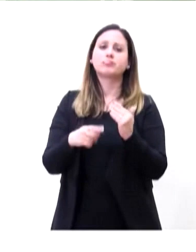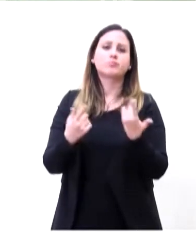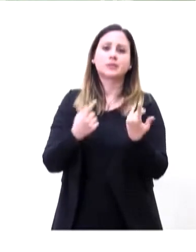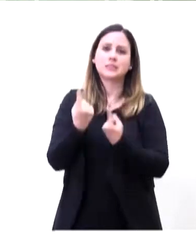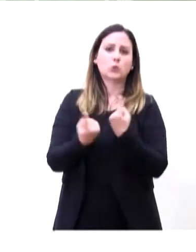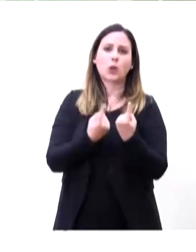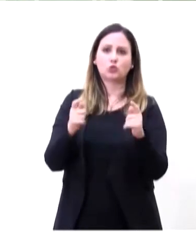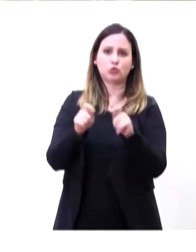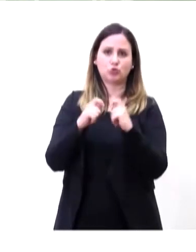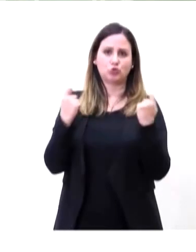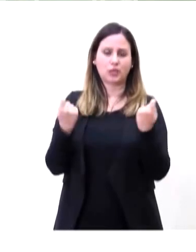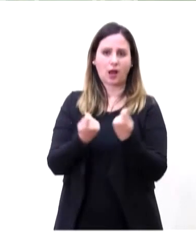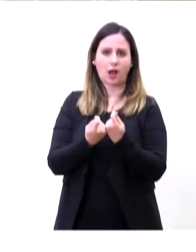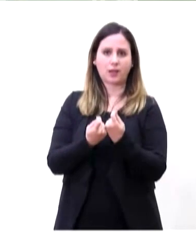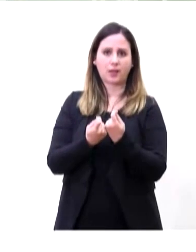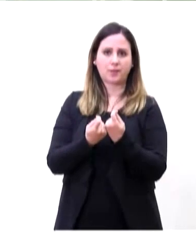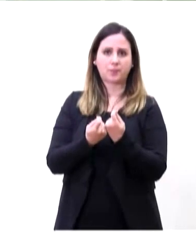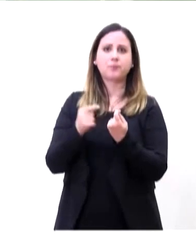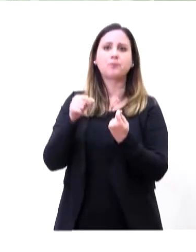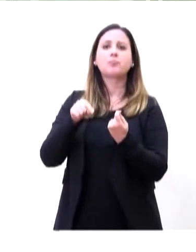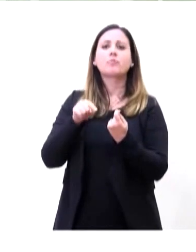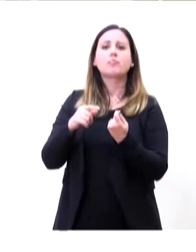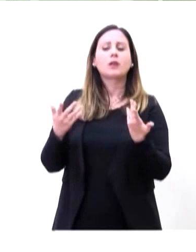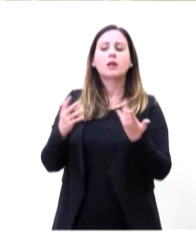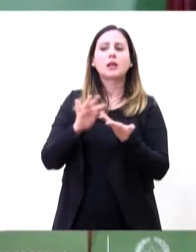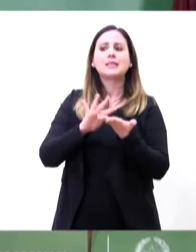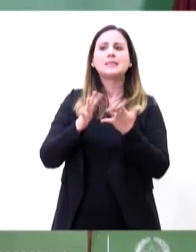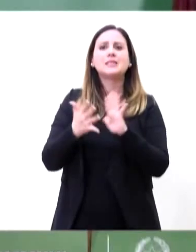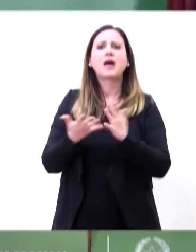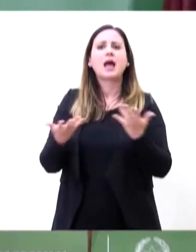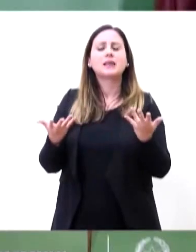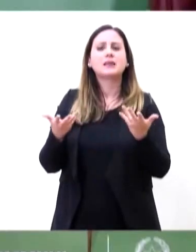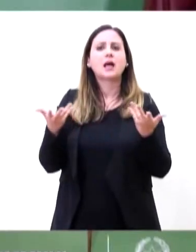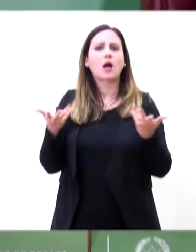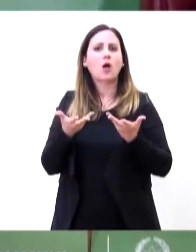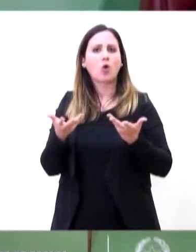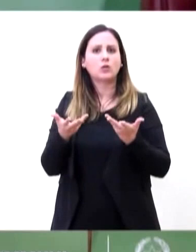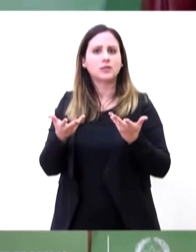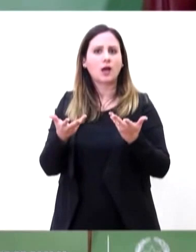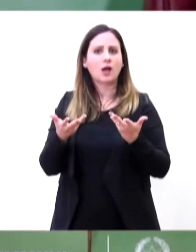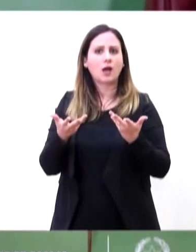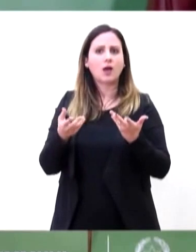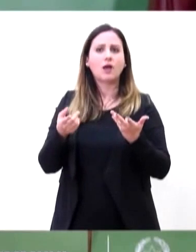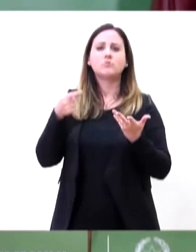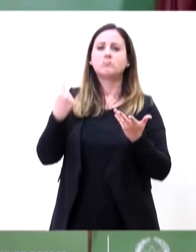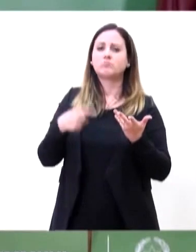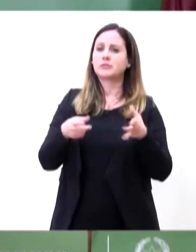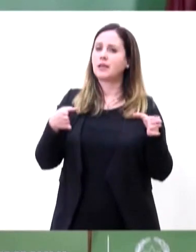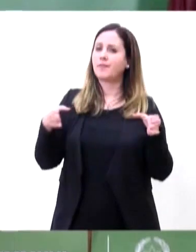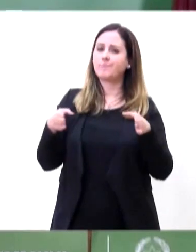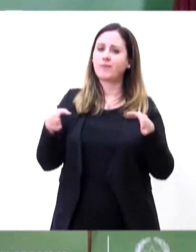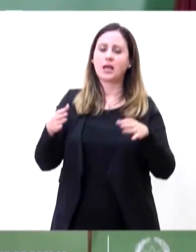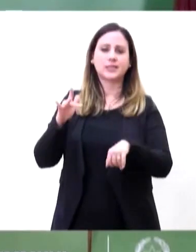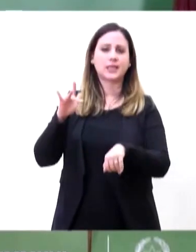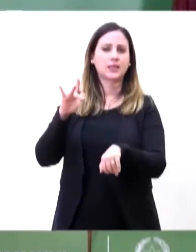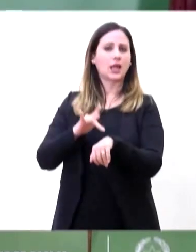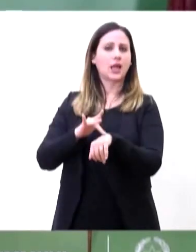Tutto questo inquadramento cosa ci porta sinteticamente a dire? Ci porta insieme a dire che qui siamo in una fase molto delicata dell'epidemia,